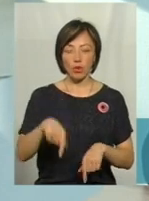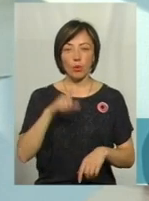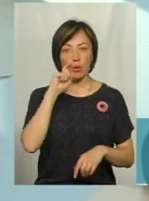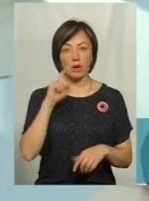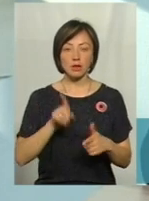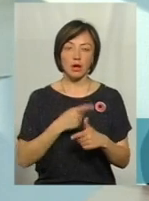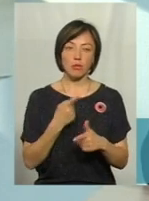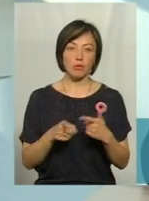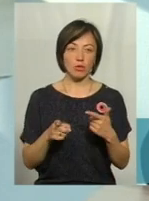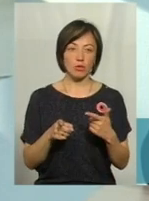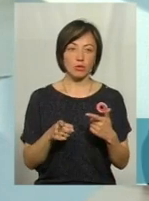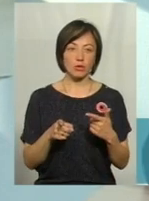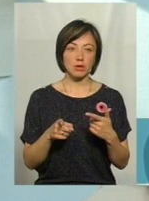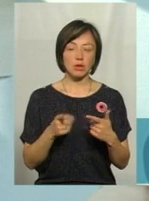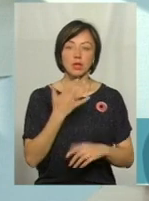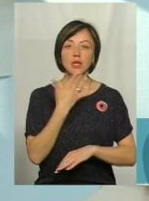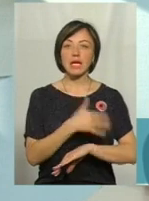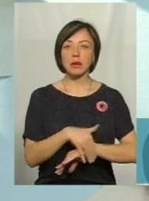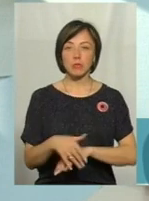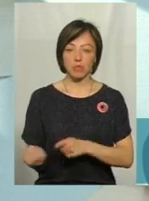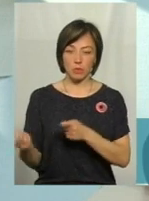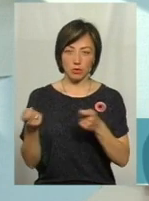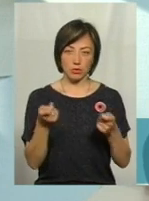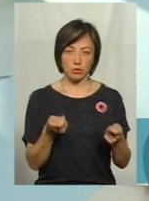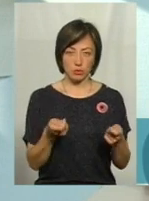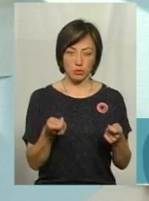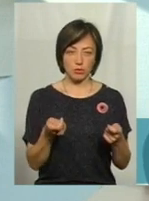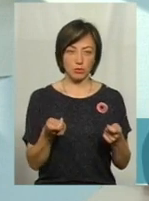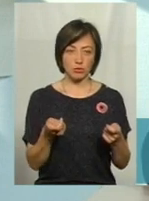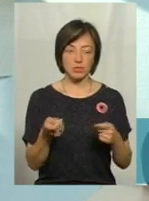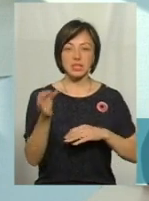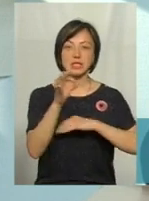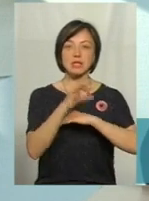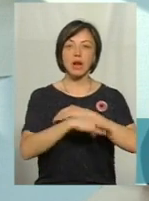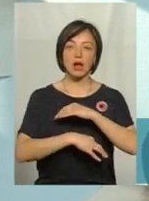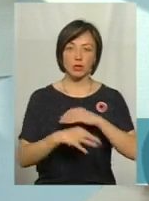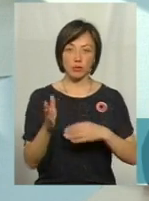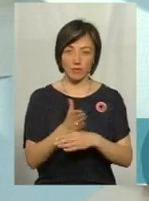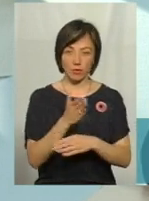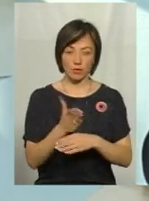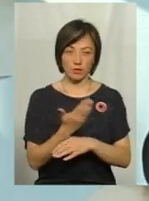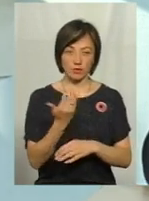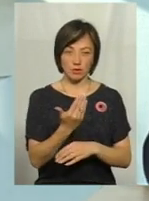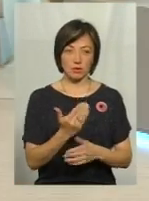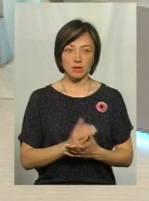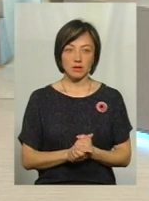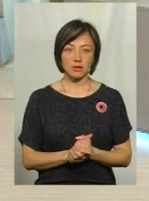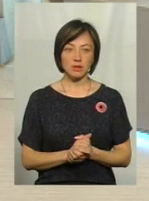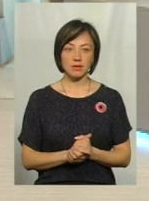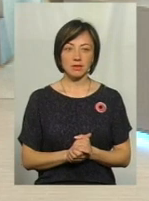або, скажімо так, західного виробництва.